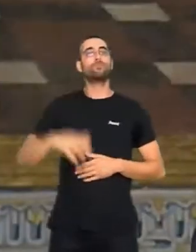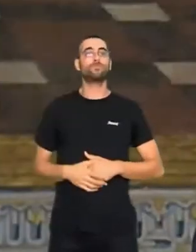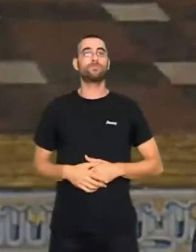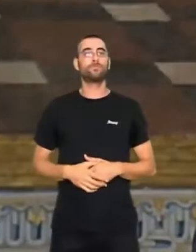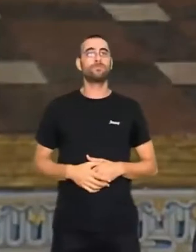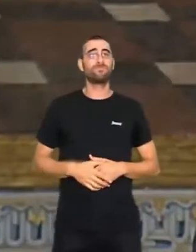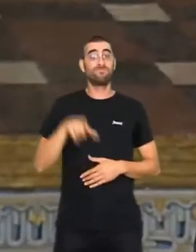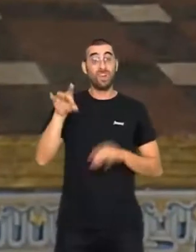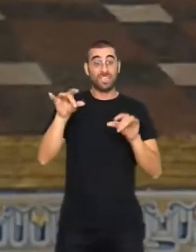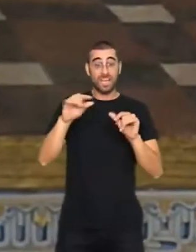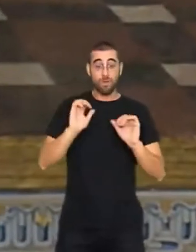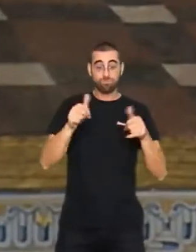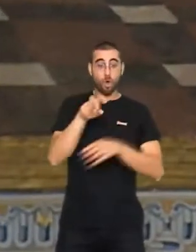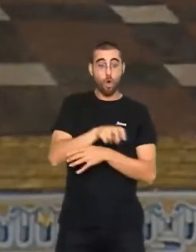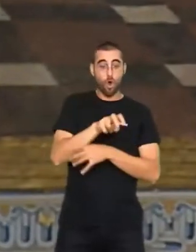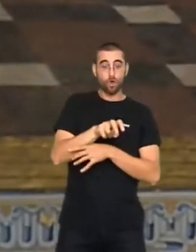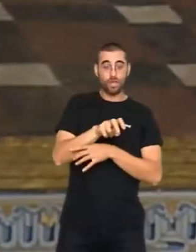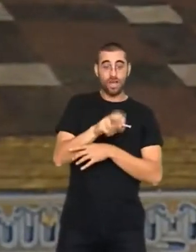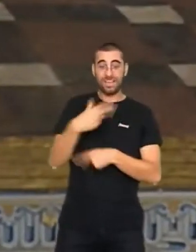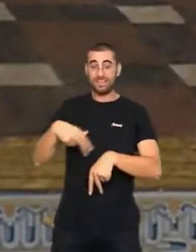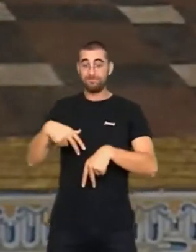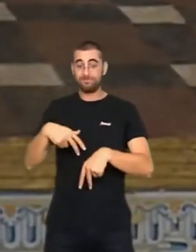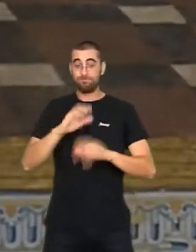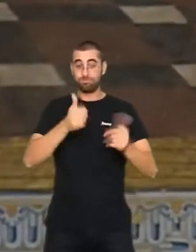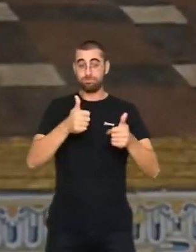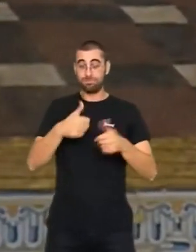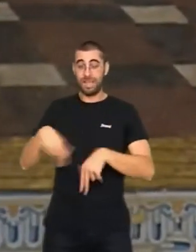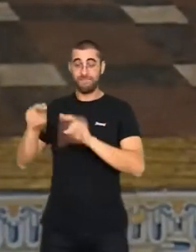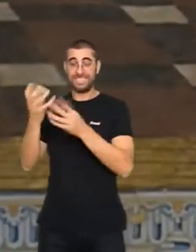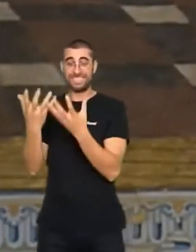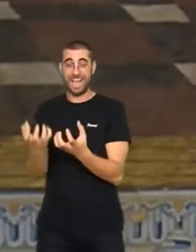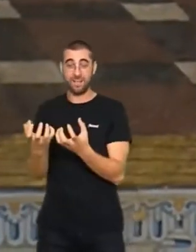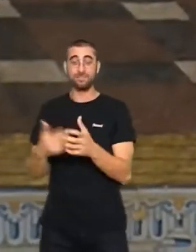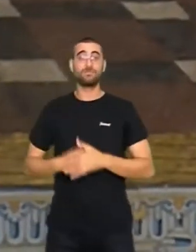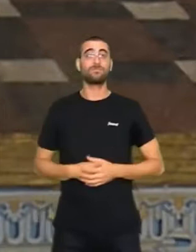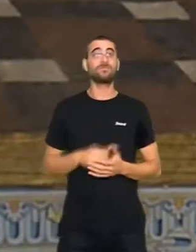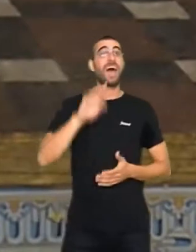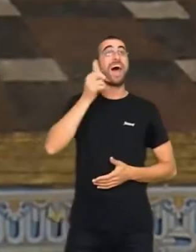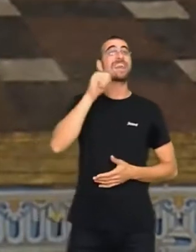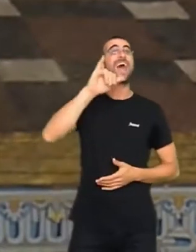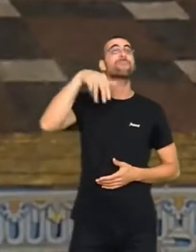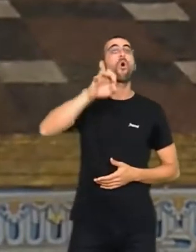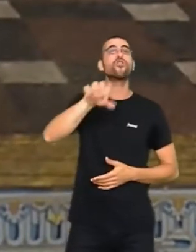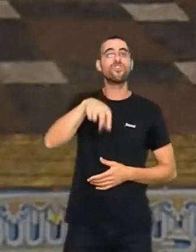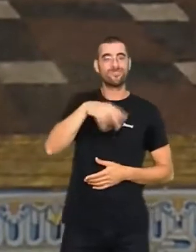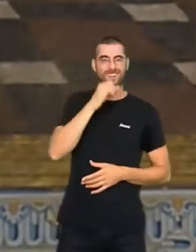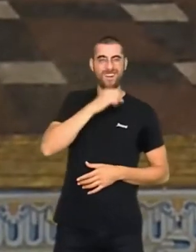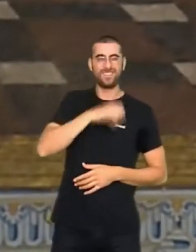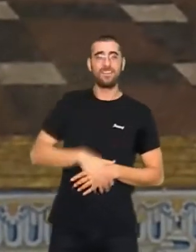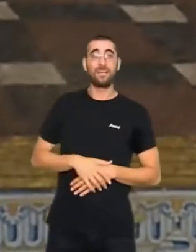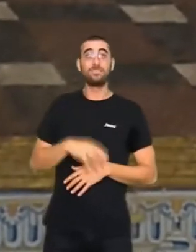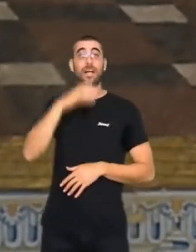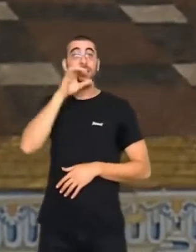tierra donde comienza el Horta y acaba el secar, con cantar Raimond. O en las grandes ciudades como Valencia, Alacant,